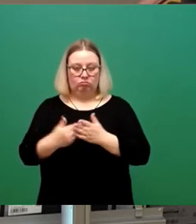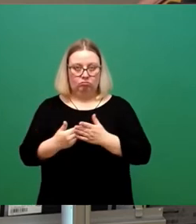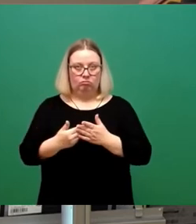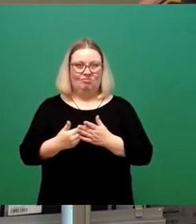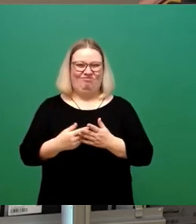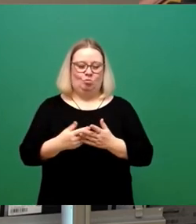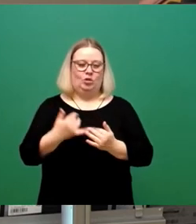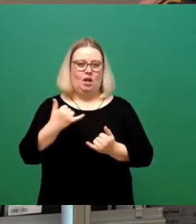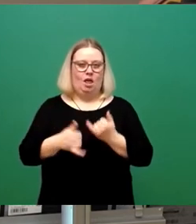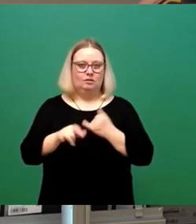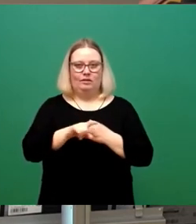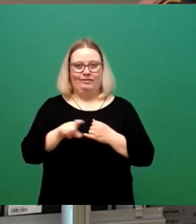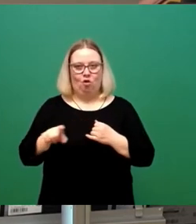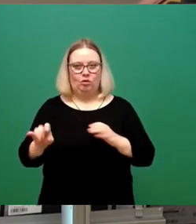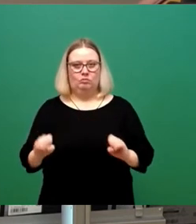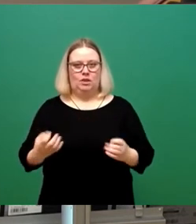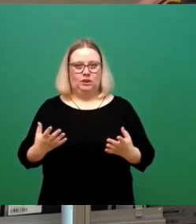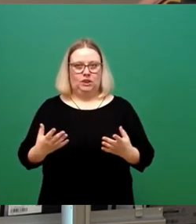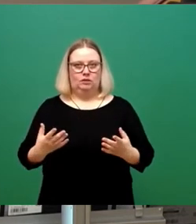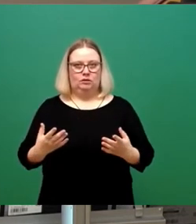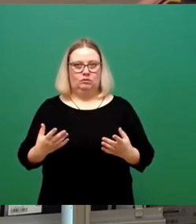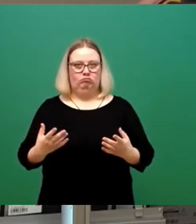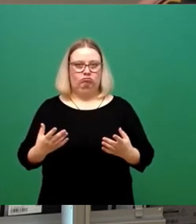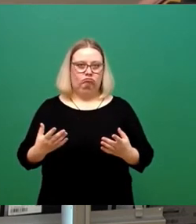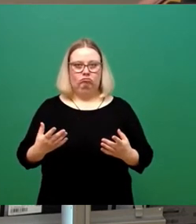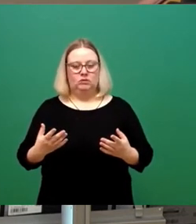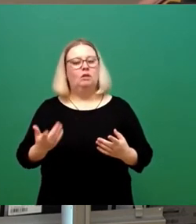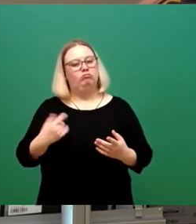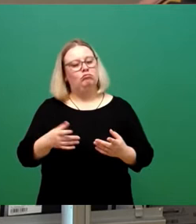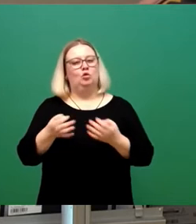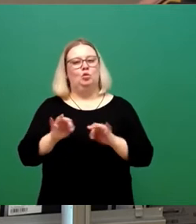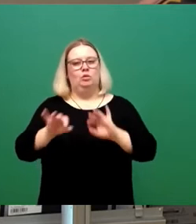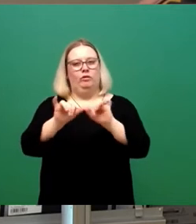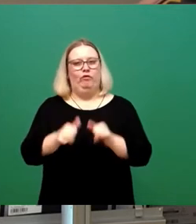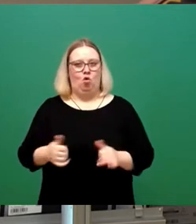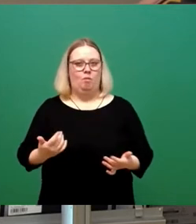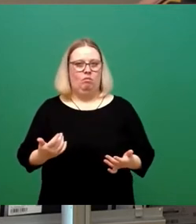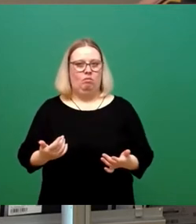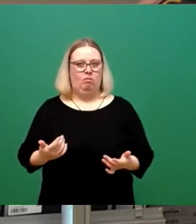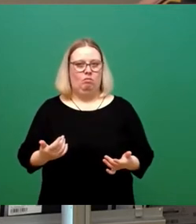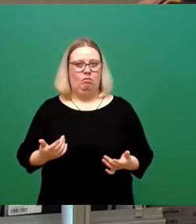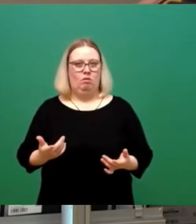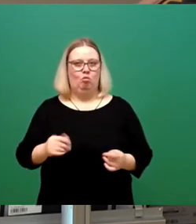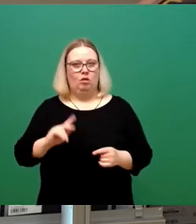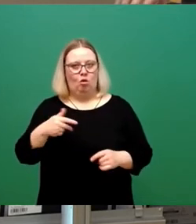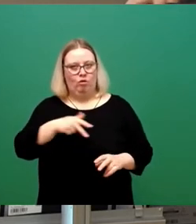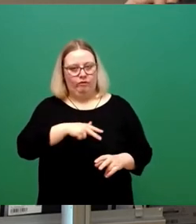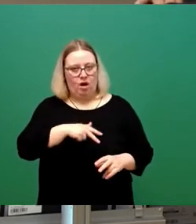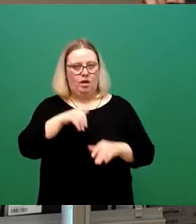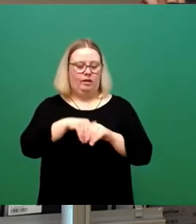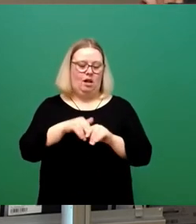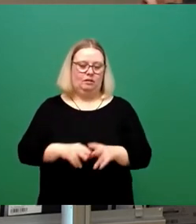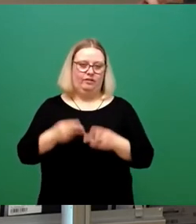letzten Wochen passiert ist, als die vernünftige Variante. Und sie macht auch in der Sache Sinn. Die